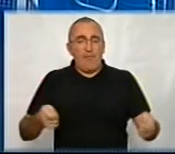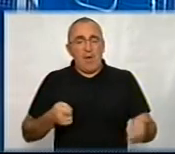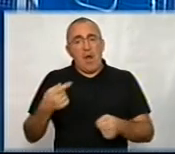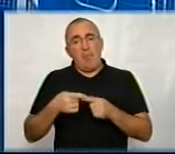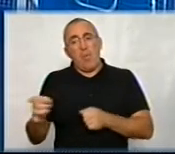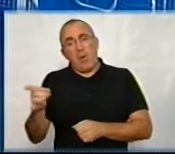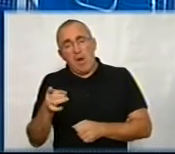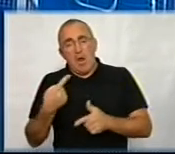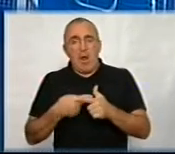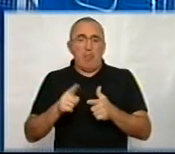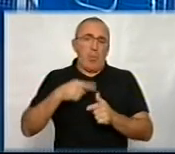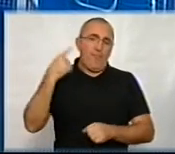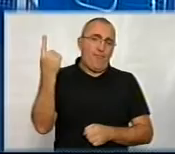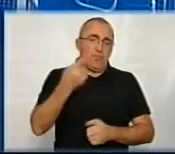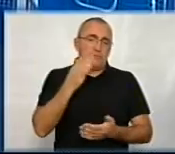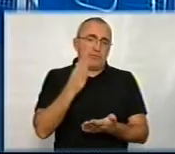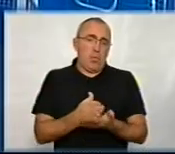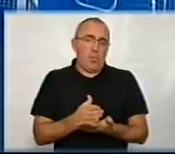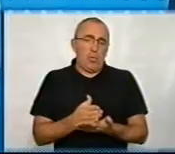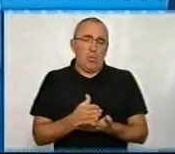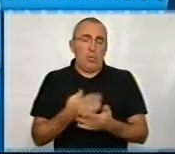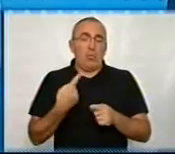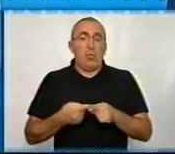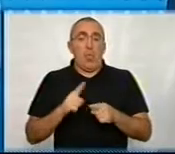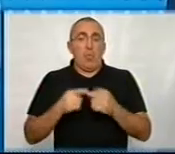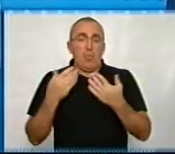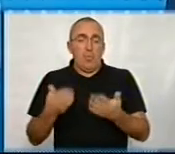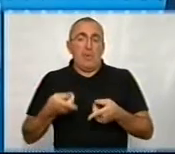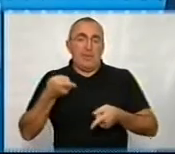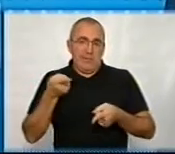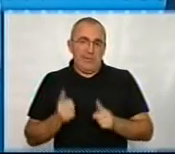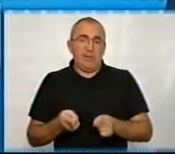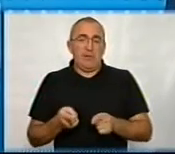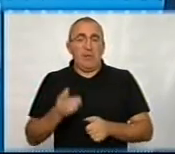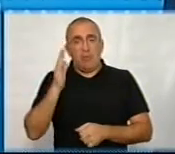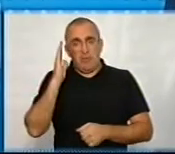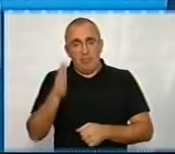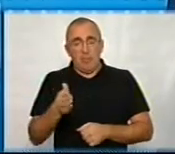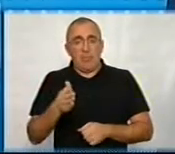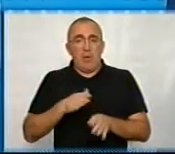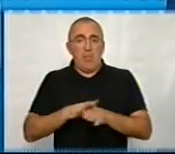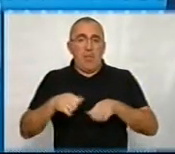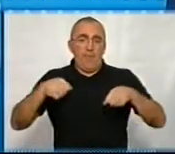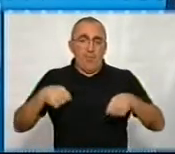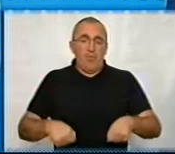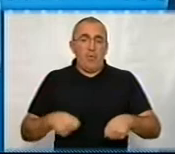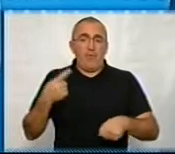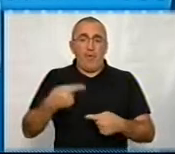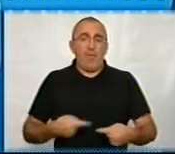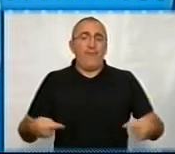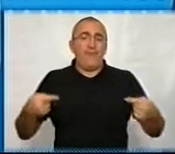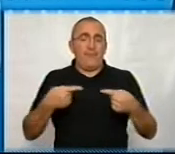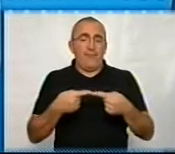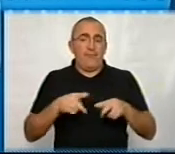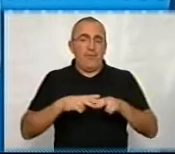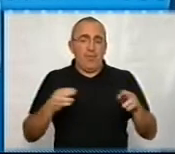районі, або в області, яке знаходиться. Тому, дійсно, будуть певні повноваження. До речі, вони визначені